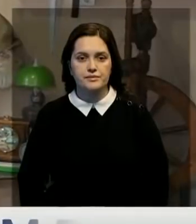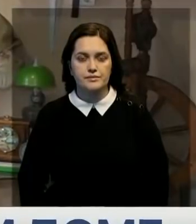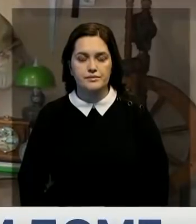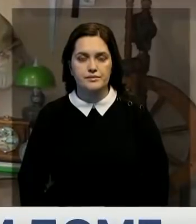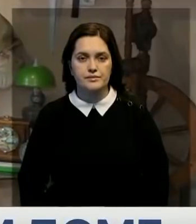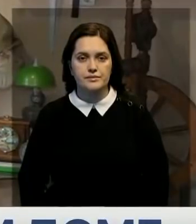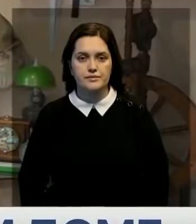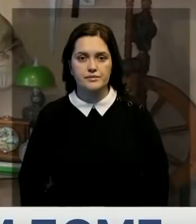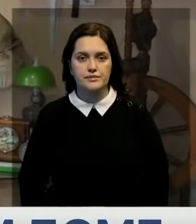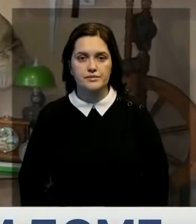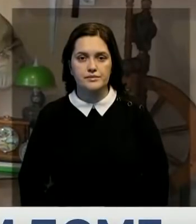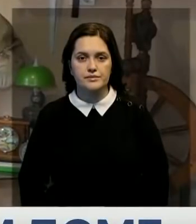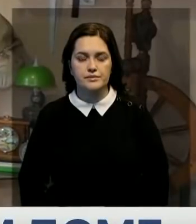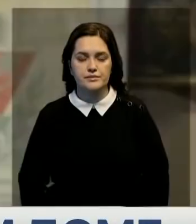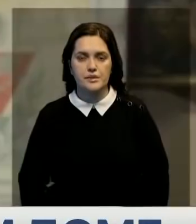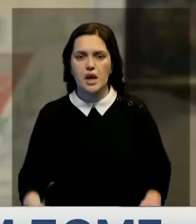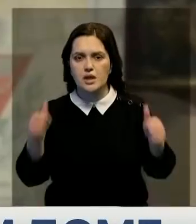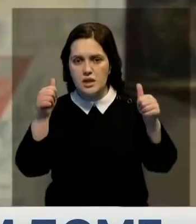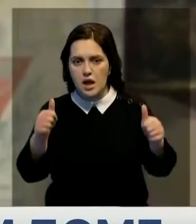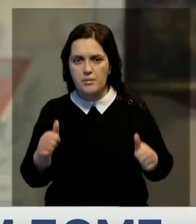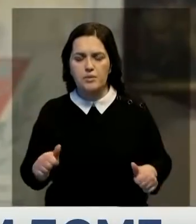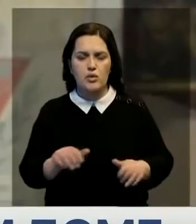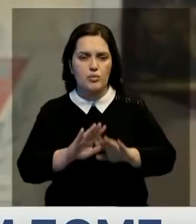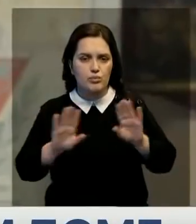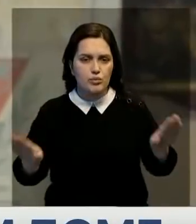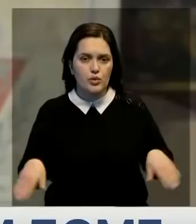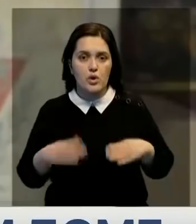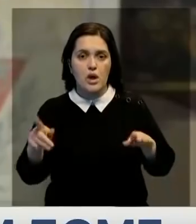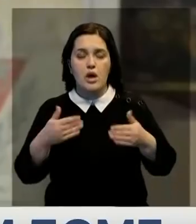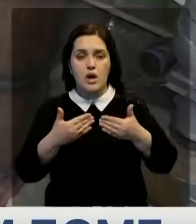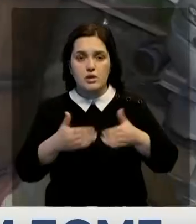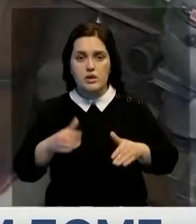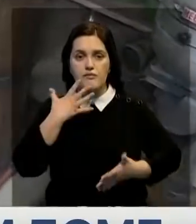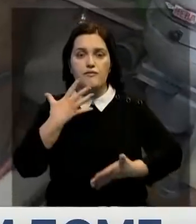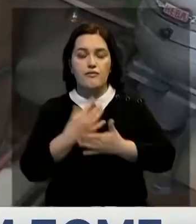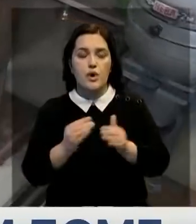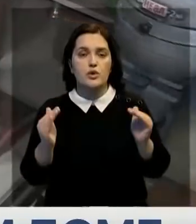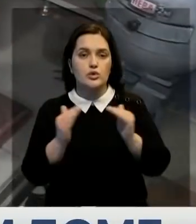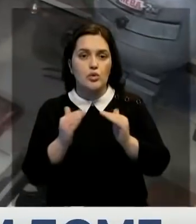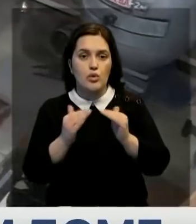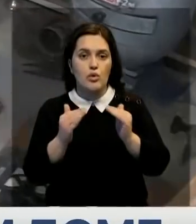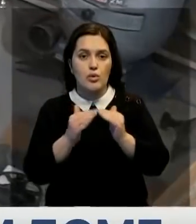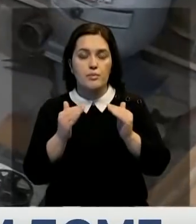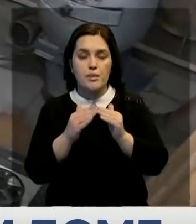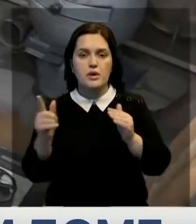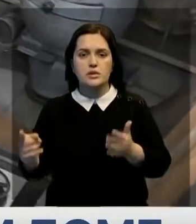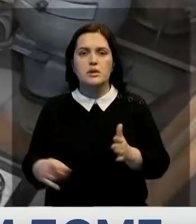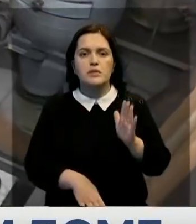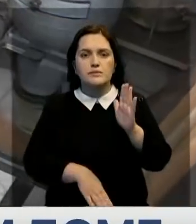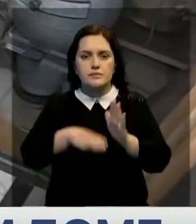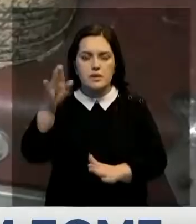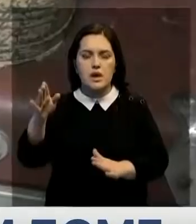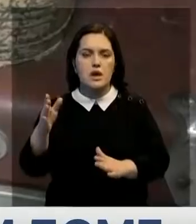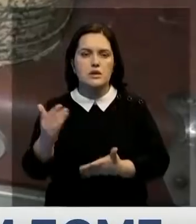Ни входных, ни смотрителей, ни табличек. Ретро-музей Галымжан Ата открыл в собственном доме. Экспонаты собирал с самого детства.